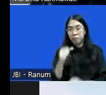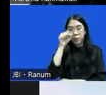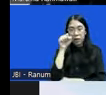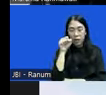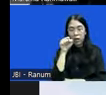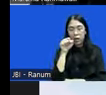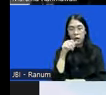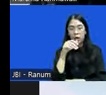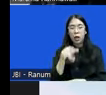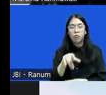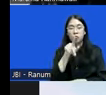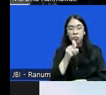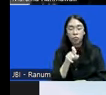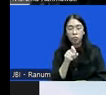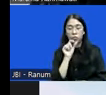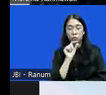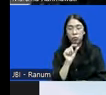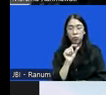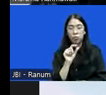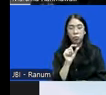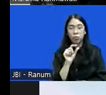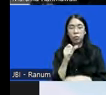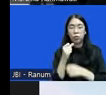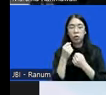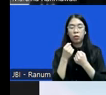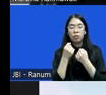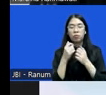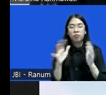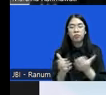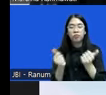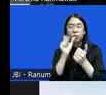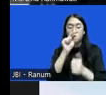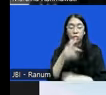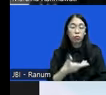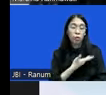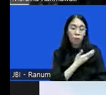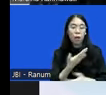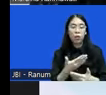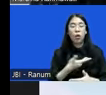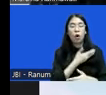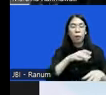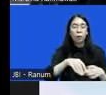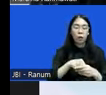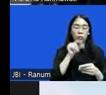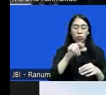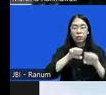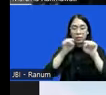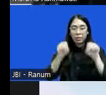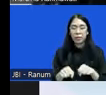memerlukan untuk adanya empowerment bagi korban dan juga pelibatan korban dalam sesuatu kalian pidana jadi